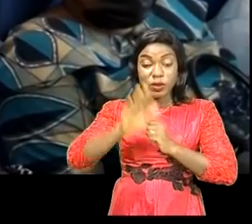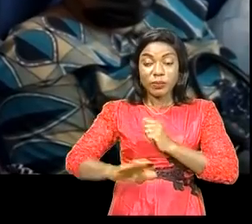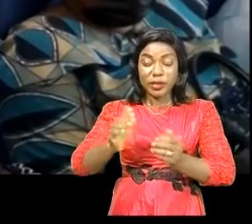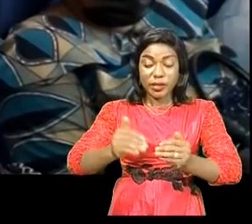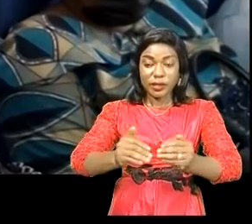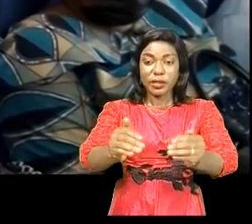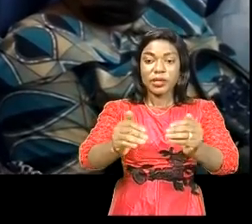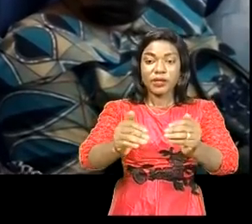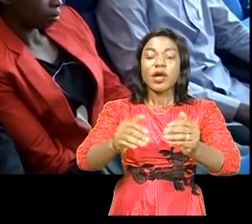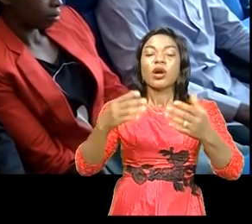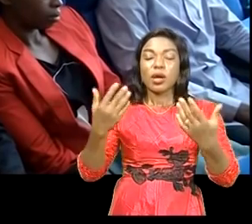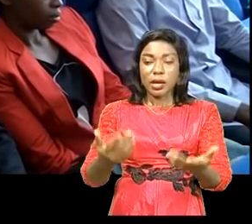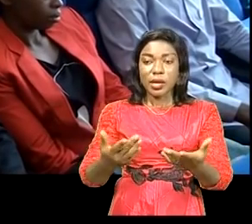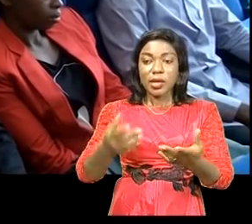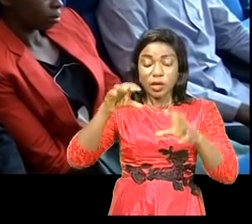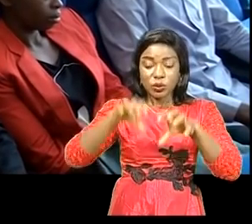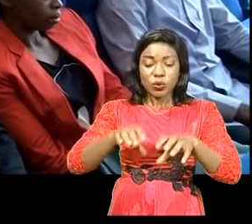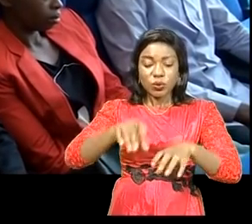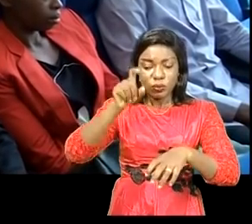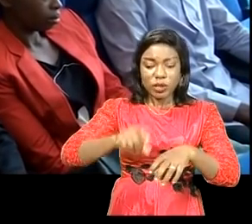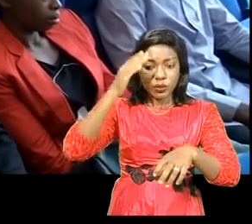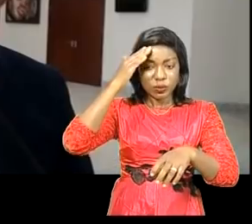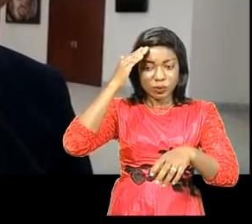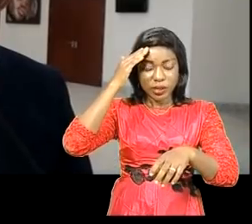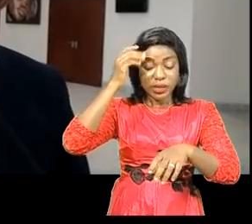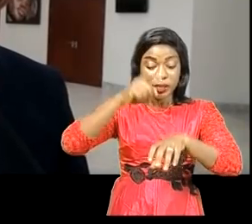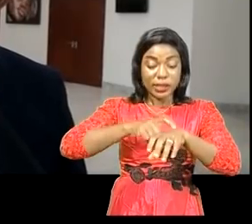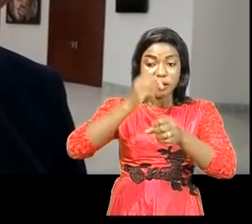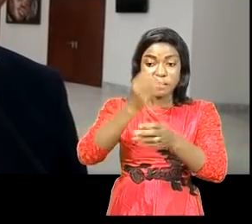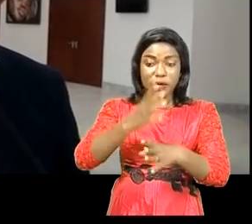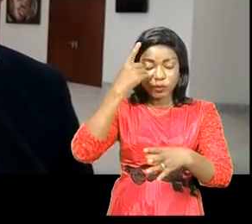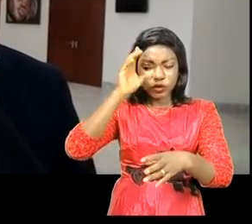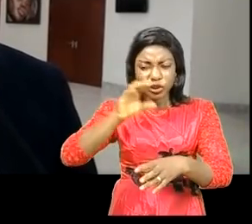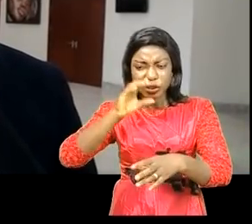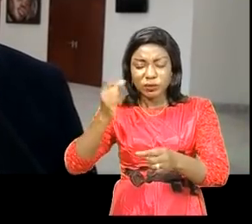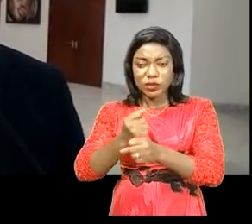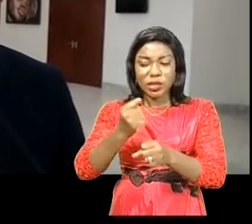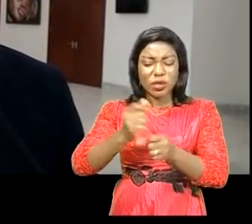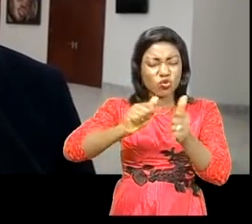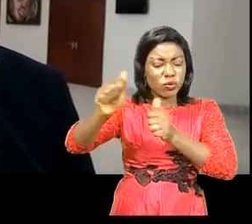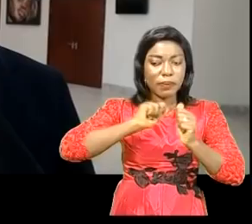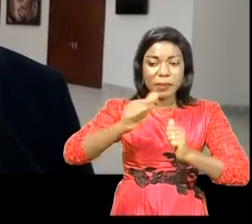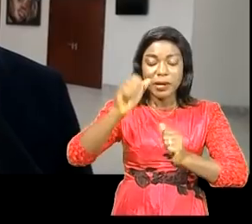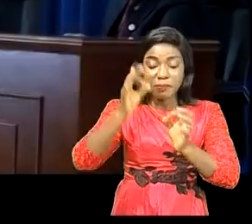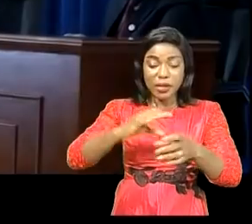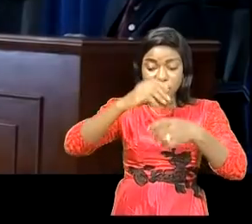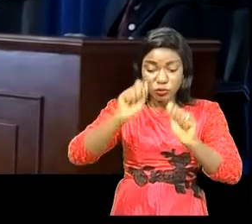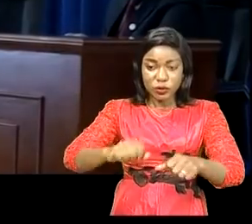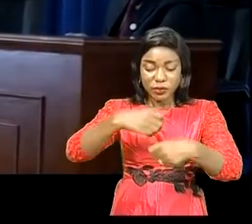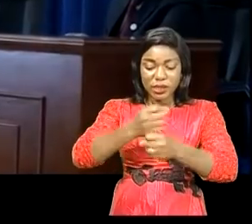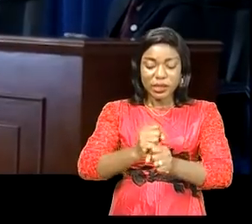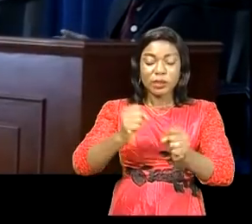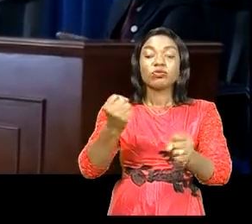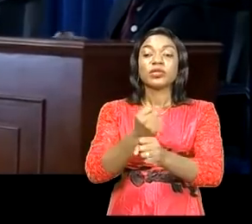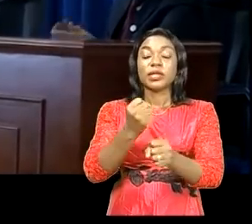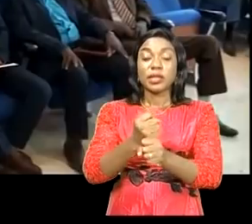Congolais puisse comprendre que le temps est arrivé où on ne doit pas seulement aller chercher du travail, mais on doit créer du travail. Ces contacts